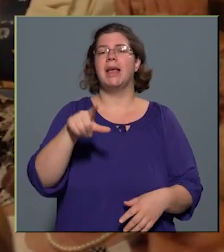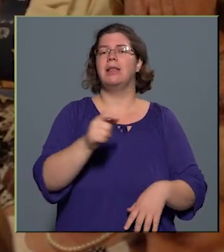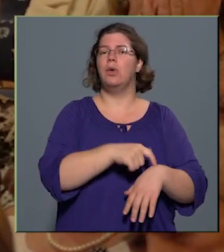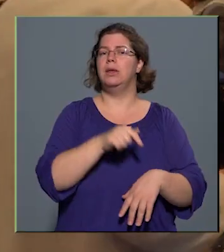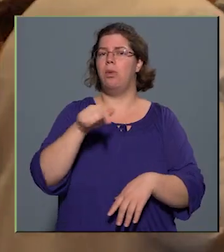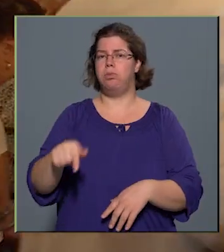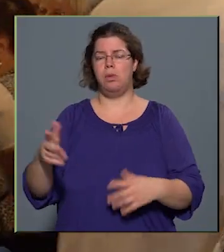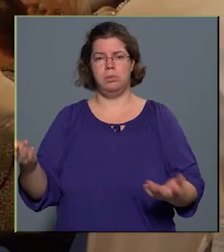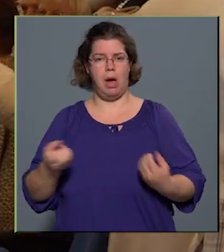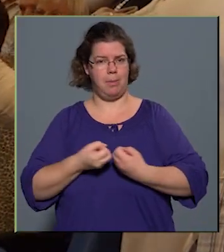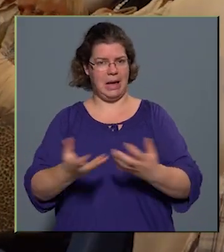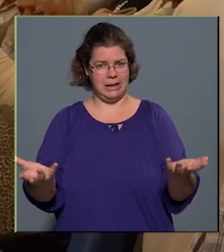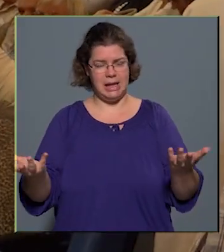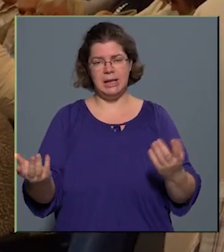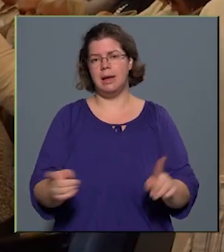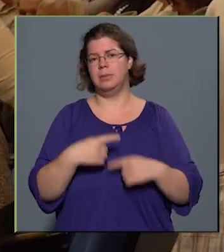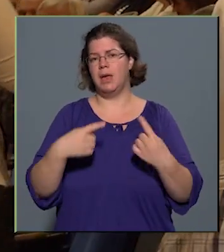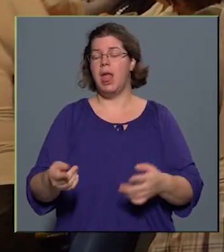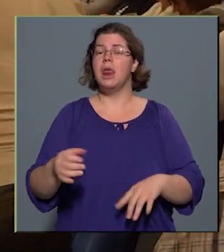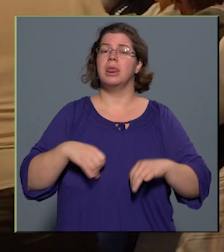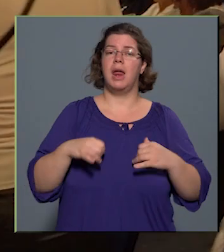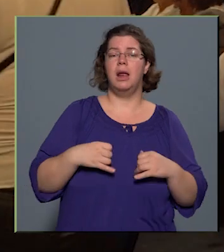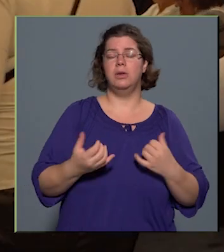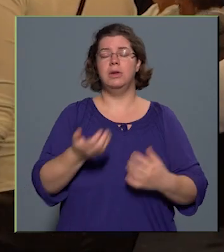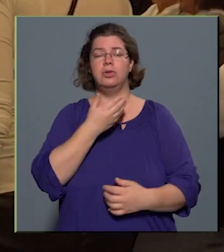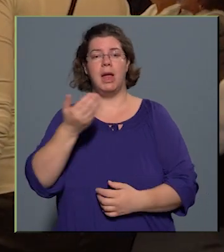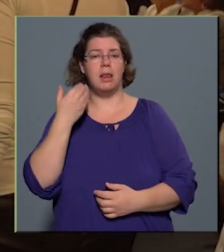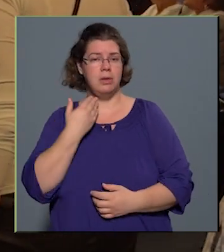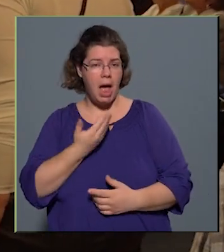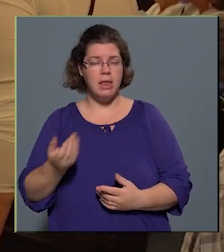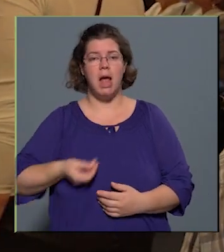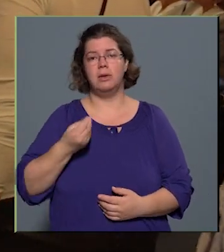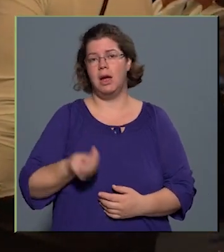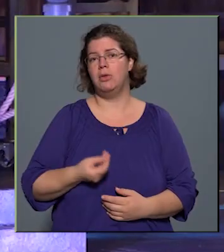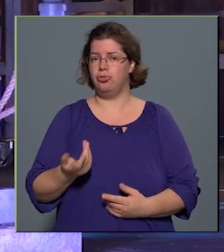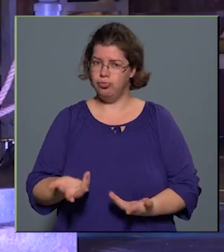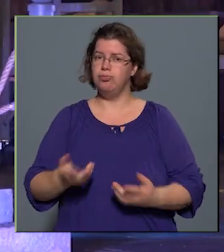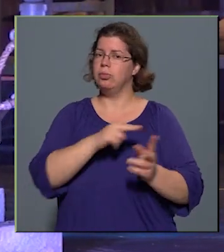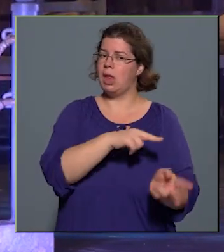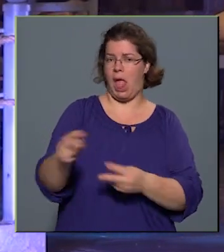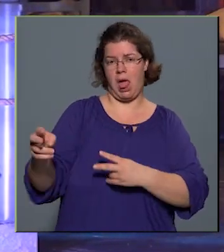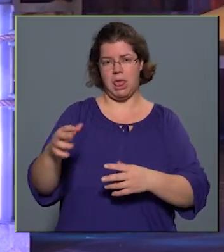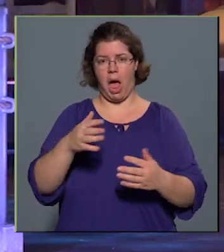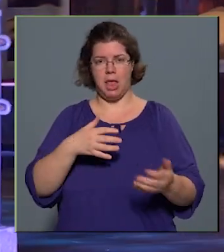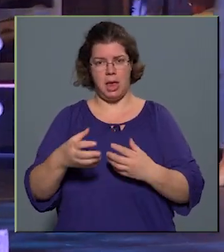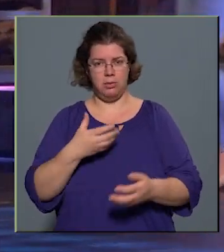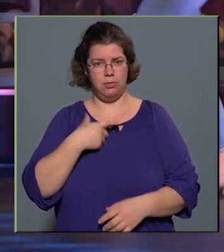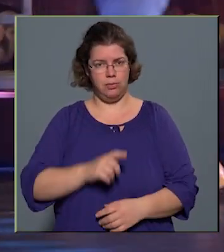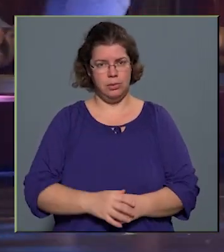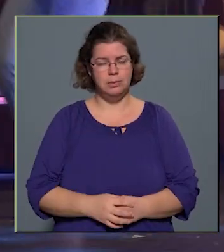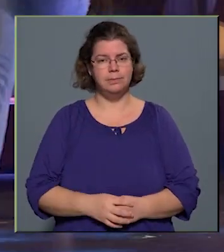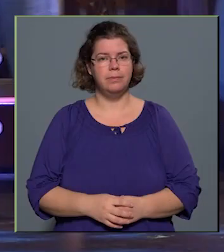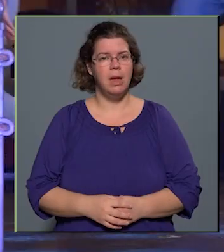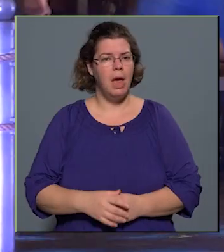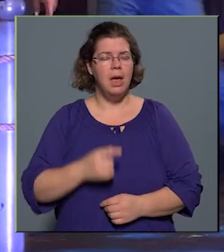meghirdették a műzikelt. A délelőtti és délutáni előadás egyaránt, teltház előtt zajlott. Hadd mondjam el, hogy